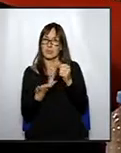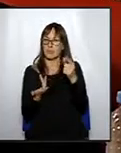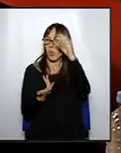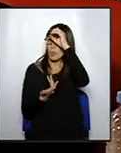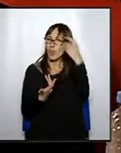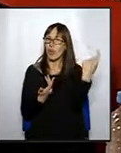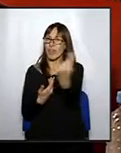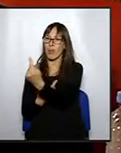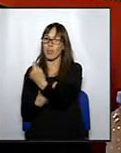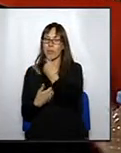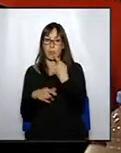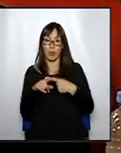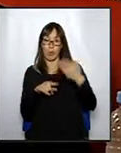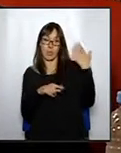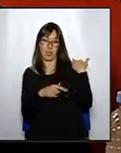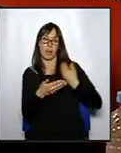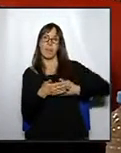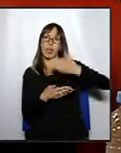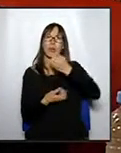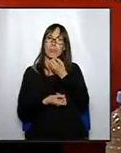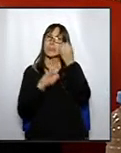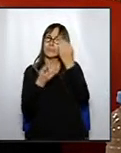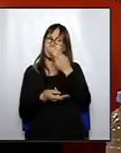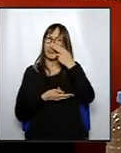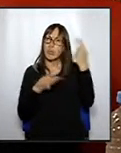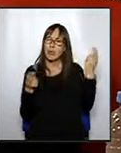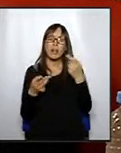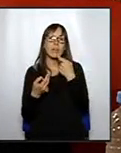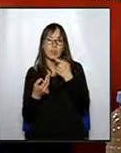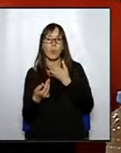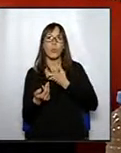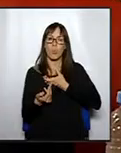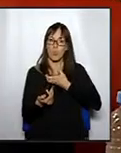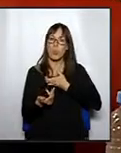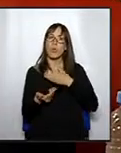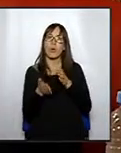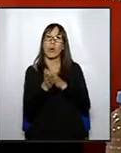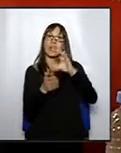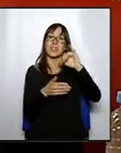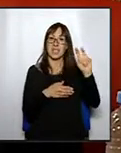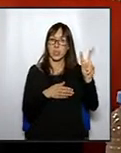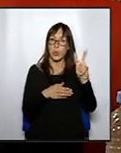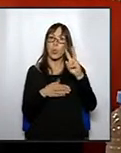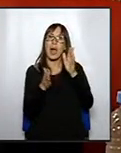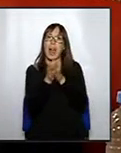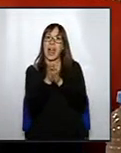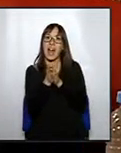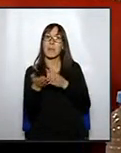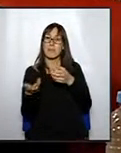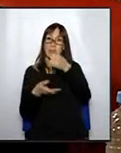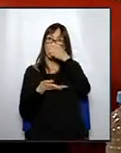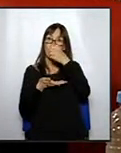Des que va sortir els mitjans de comunicació que l'equip de govern, format per Convergència i Unió i el Partit Socialista,